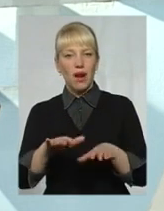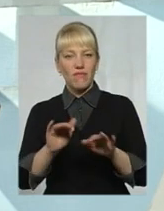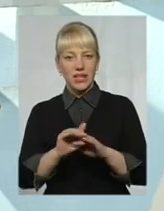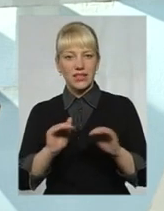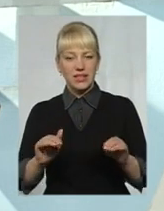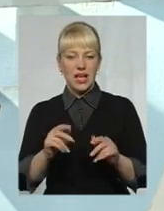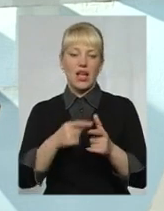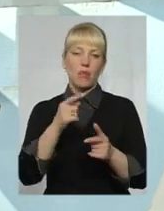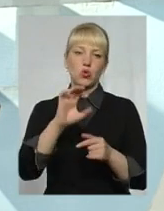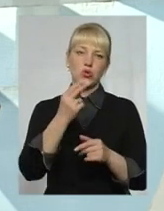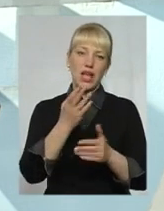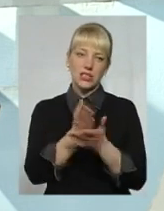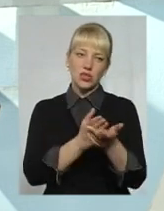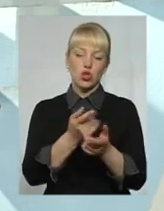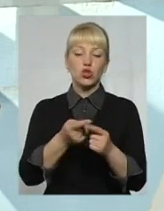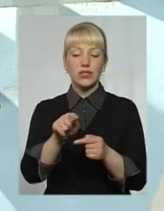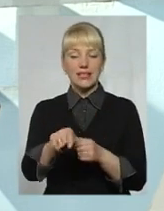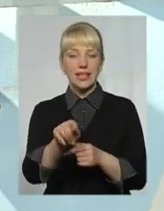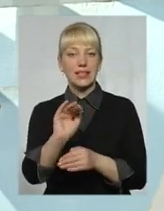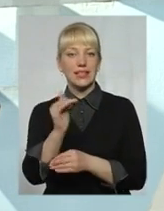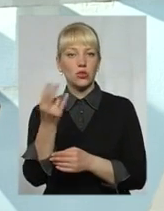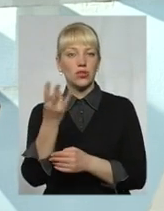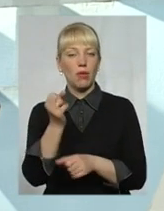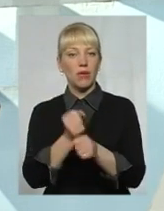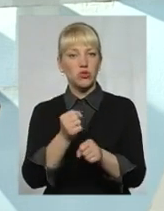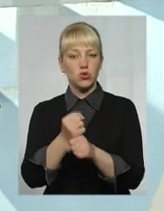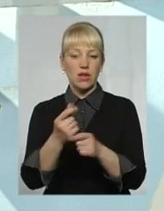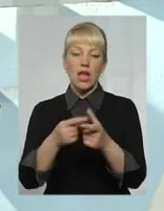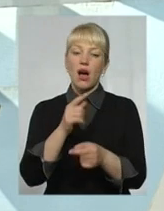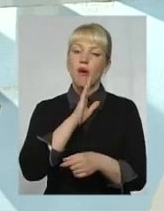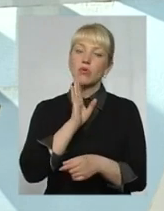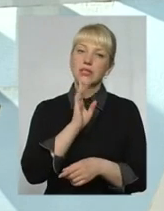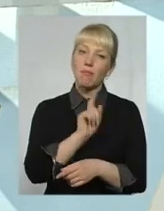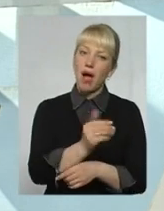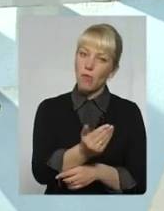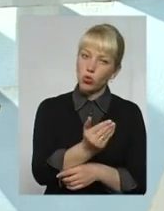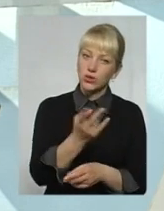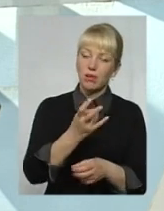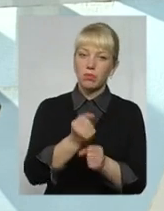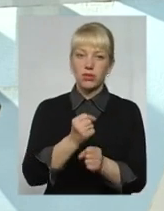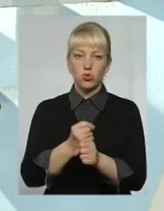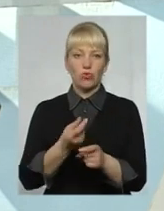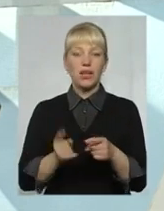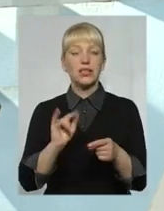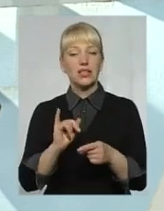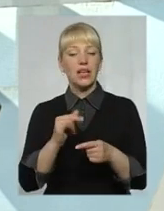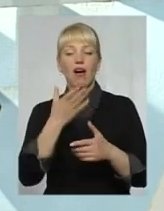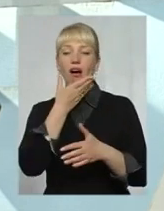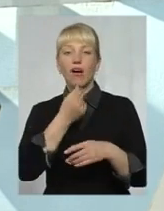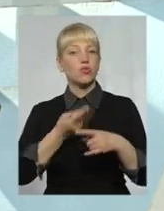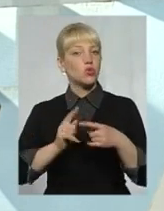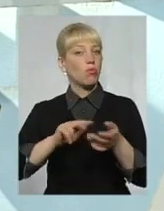соціальних служб. Саме що з цією дитиною треба працювати, або з мамою треба працювати. Дуже гарно в цьому плані